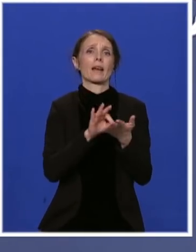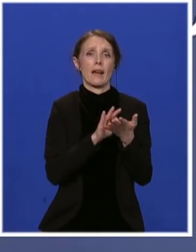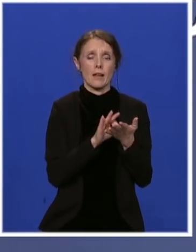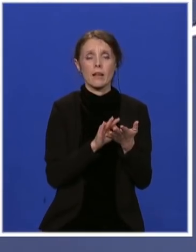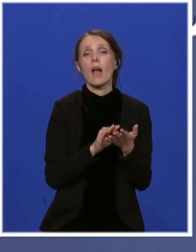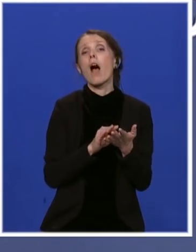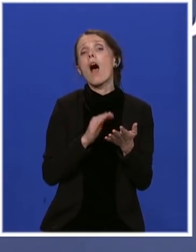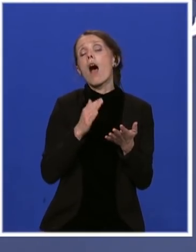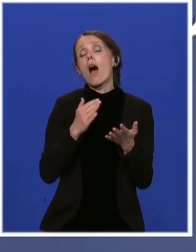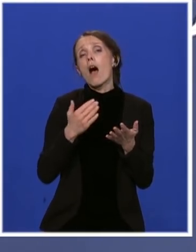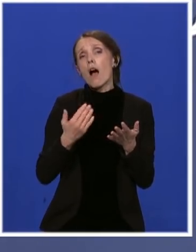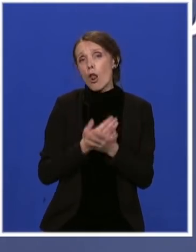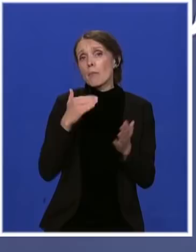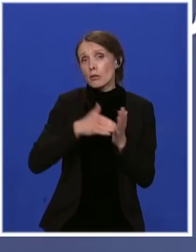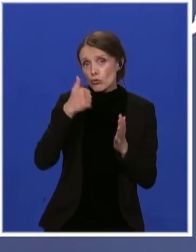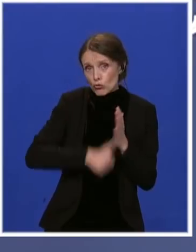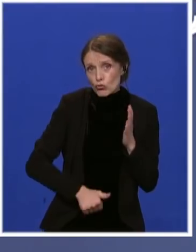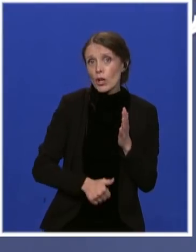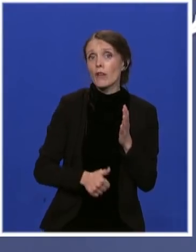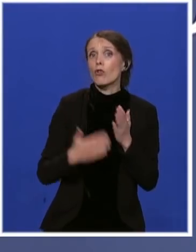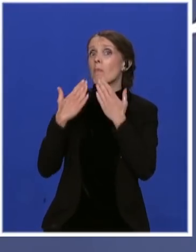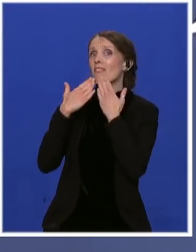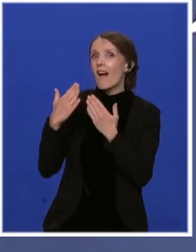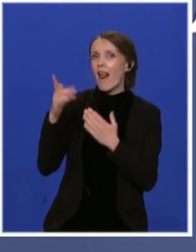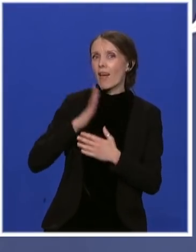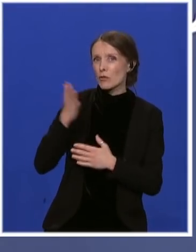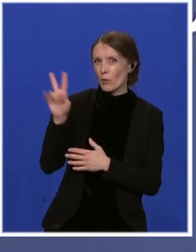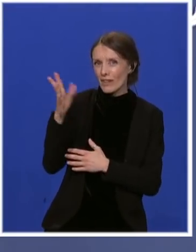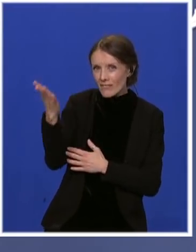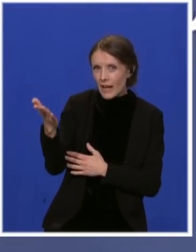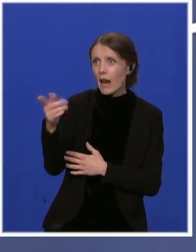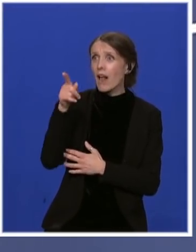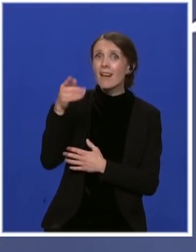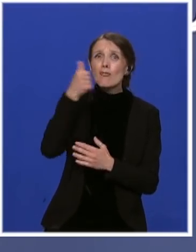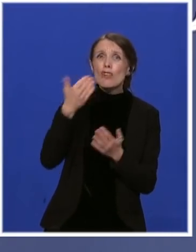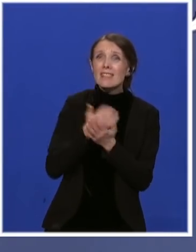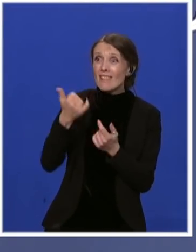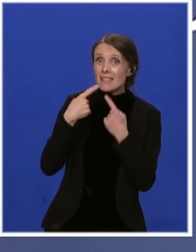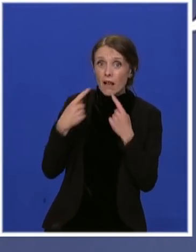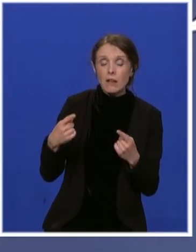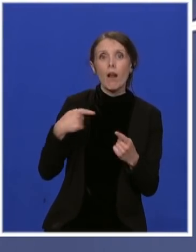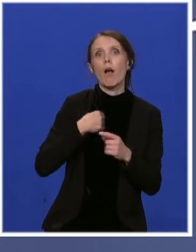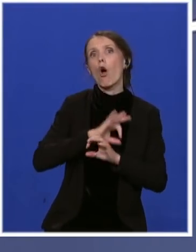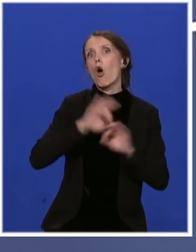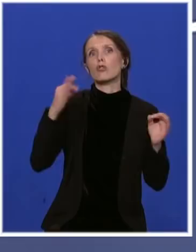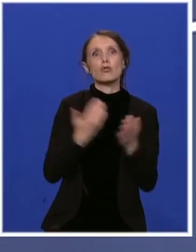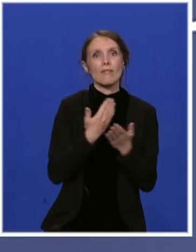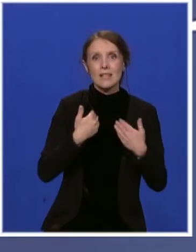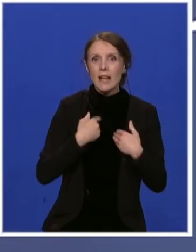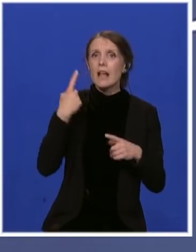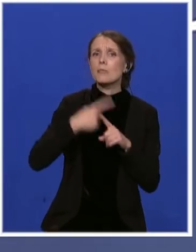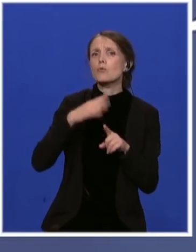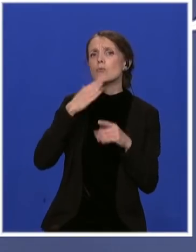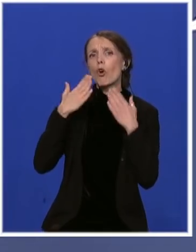ovim odličnim vestima za nas i beskrajno hvala na brizi koju pokazujete